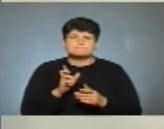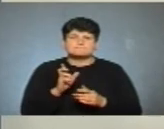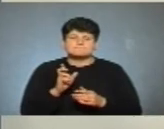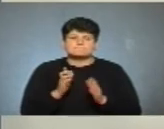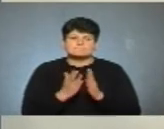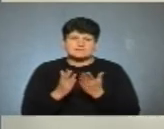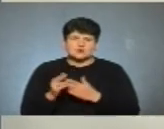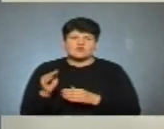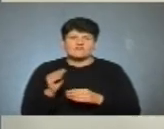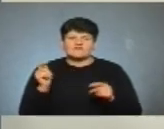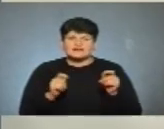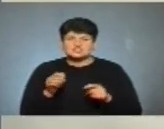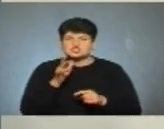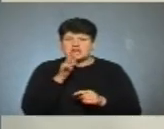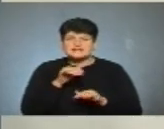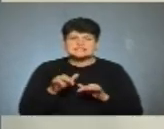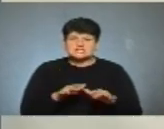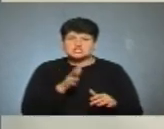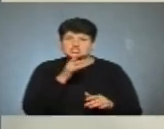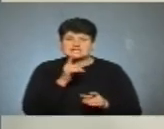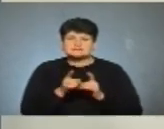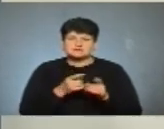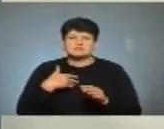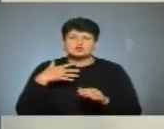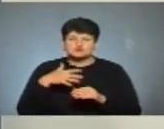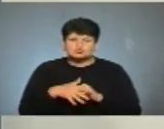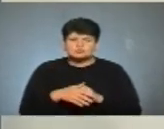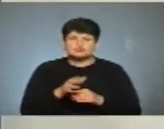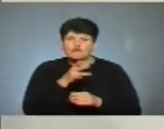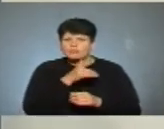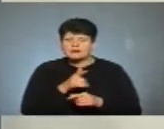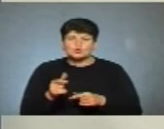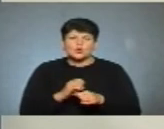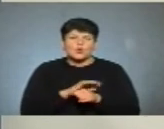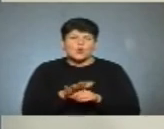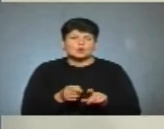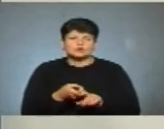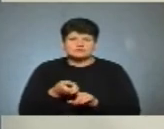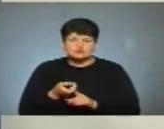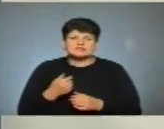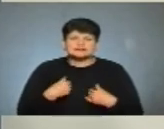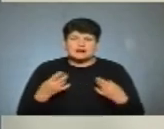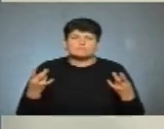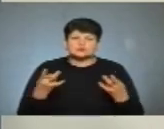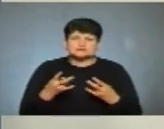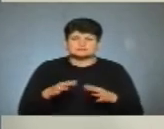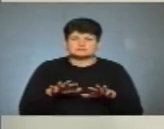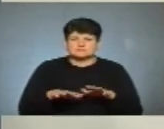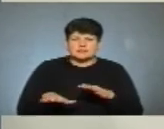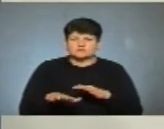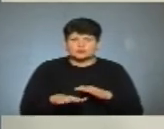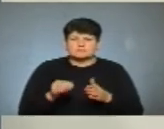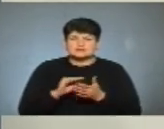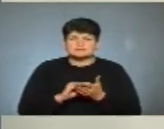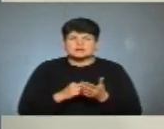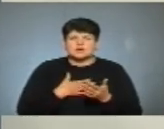називався «Час дій, час змін». Тобто, ми розуміли, що період коронавірусу нам потрібна платформа, і ми написали